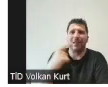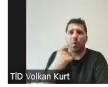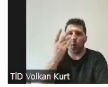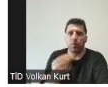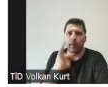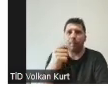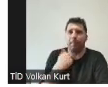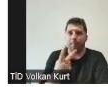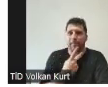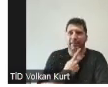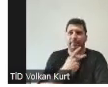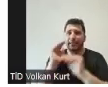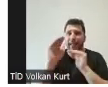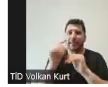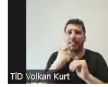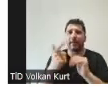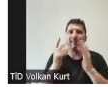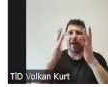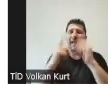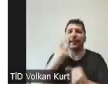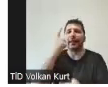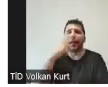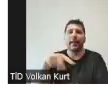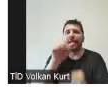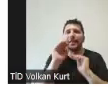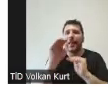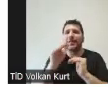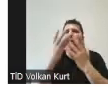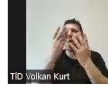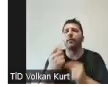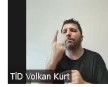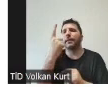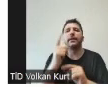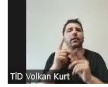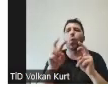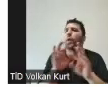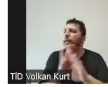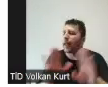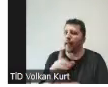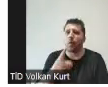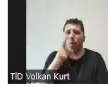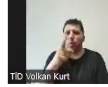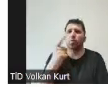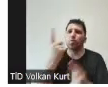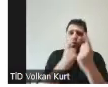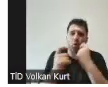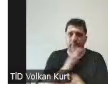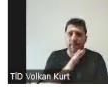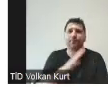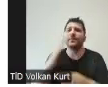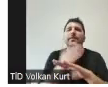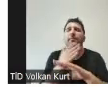Bizim desteğimiz sadece etkinlikleri destekleyen bir destek değil. Onu soranlar var. Çünkü